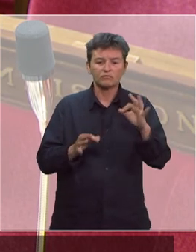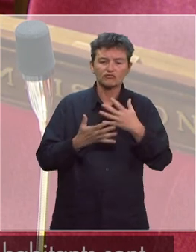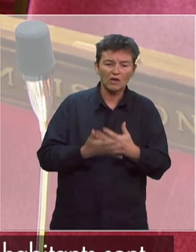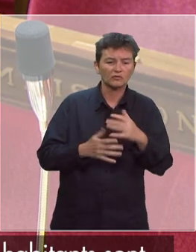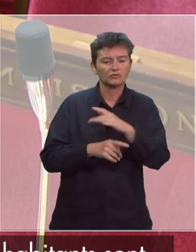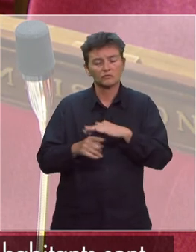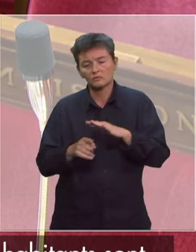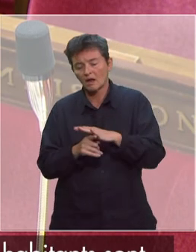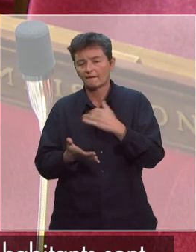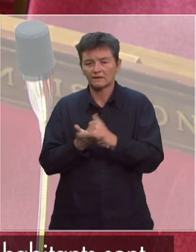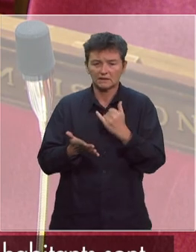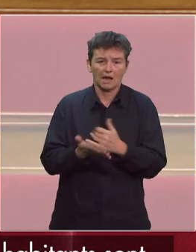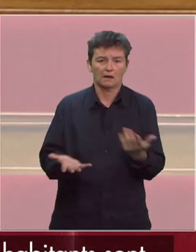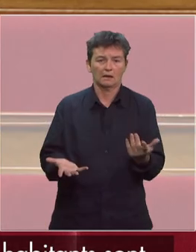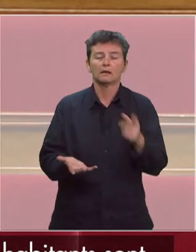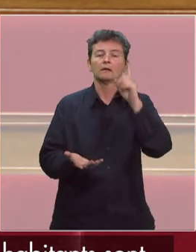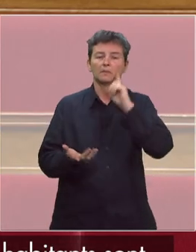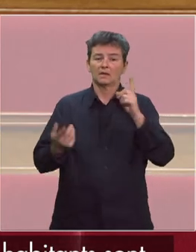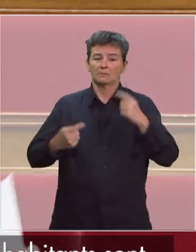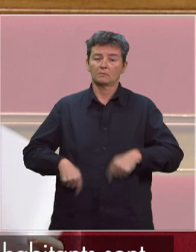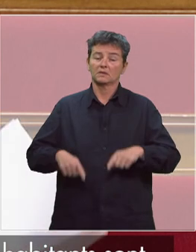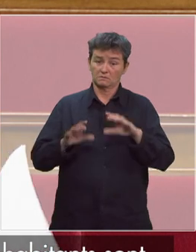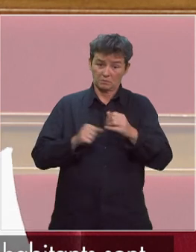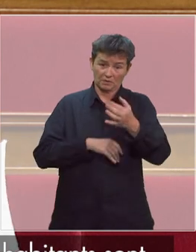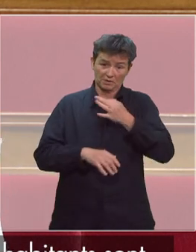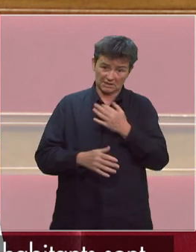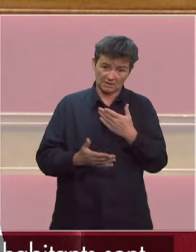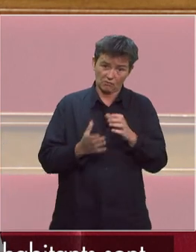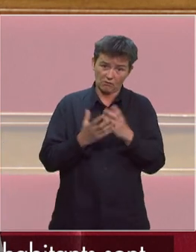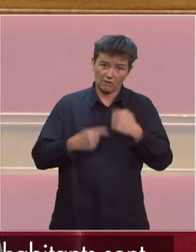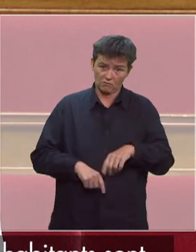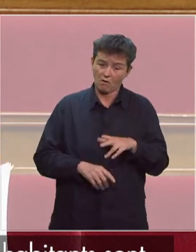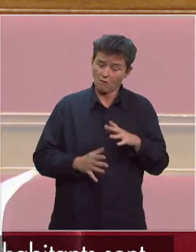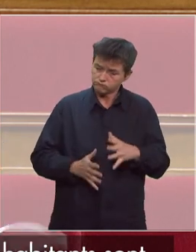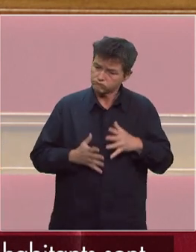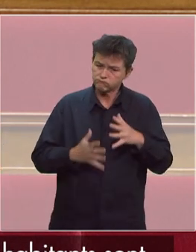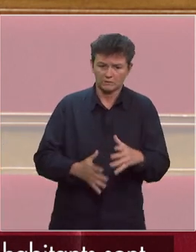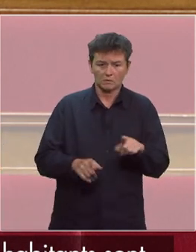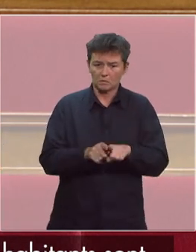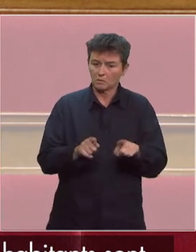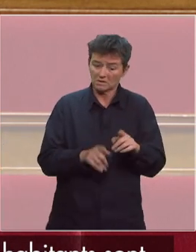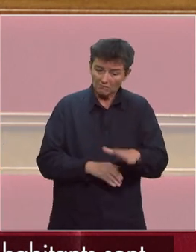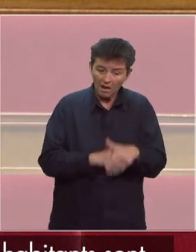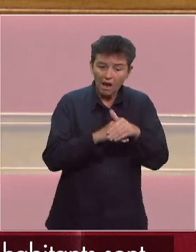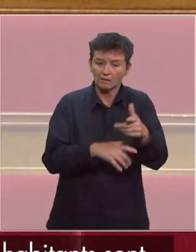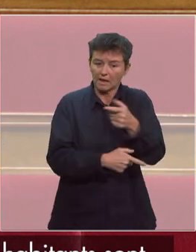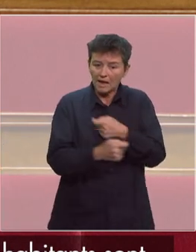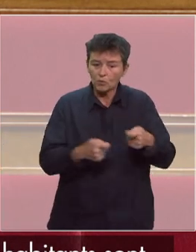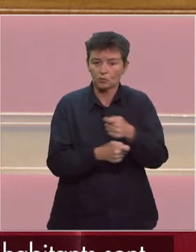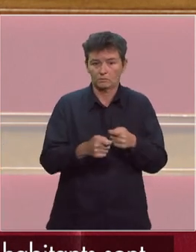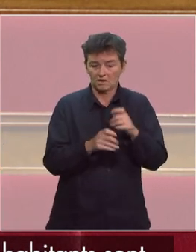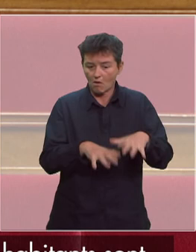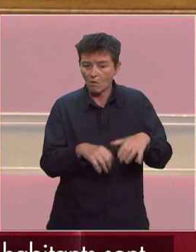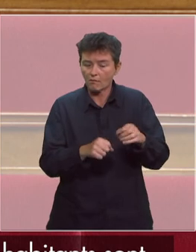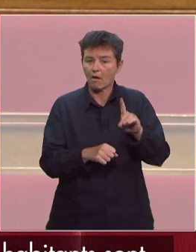fiscales ou sociales. Aussi, madame la ministre, pouvez-vous garantir que le gouvernement s'engagera pleinement au soutien de l'économie et des